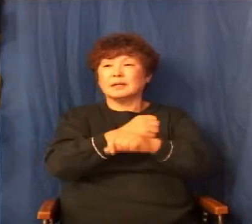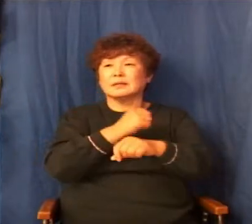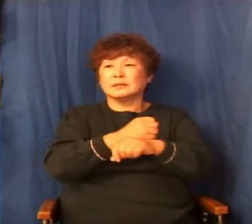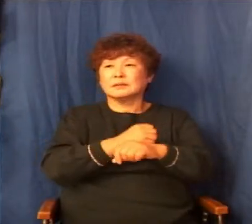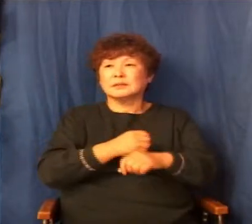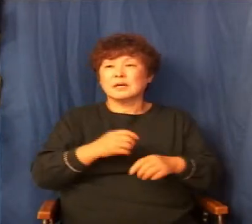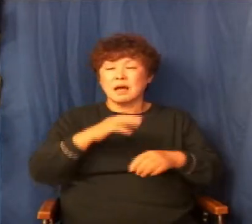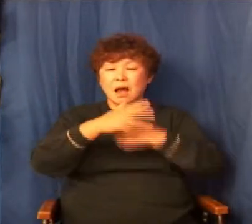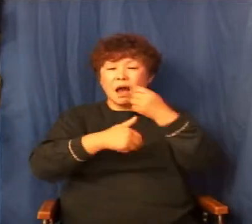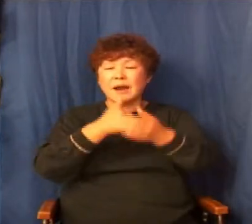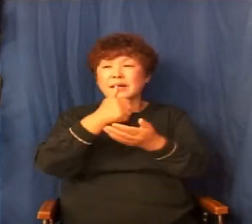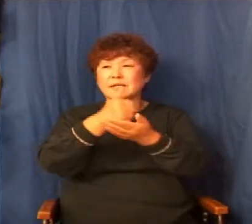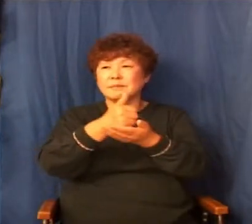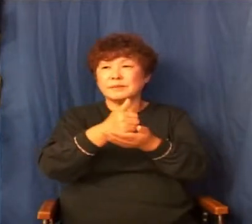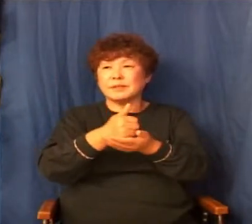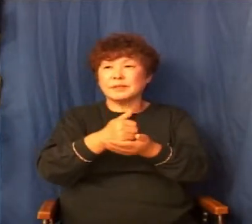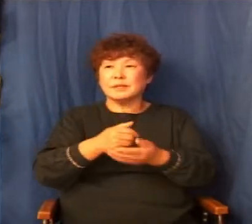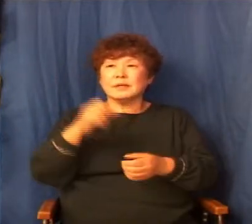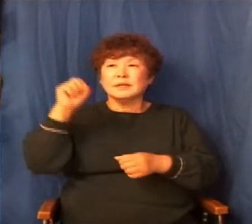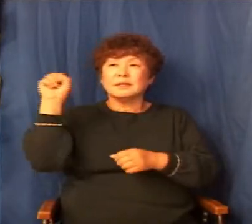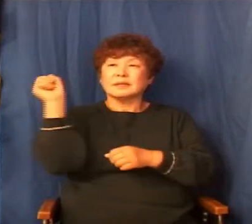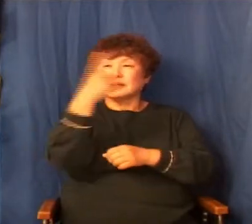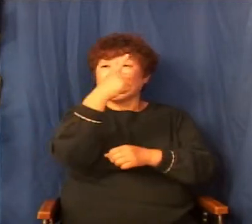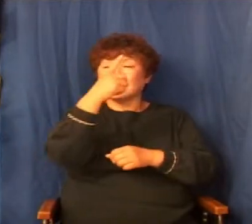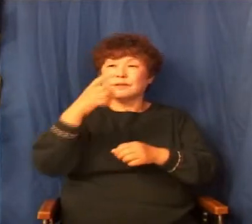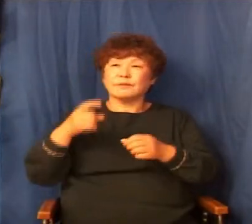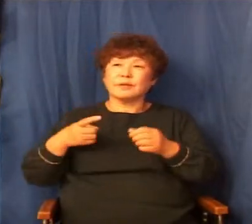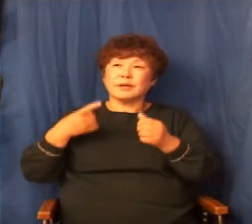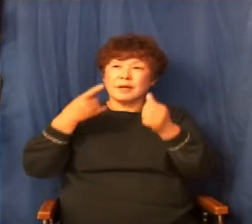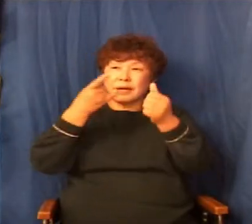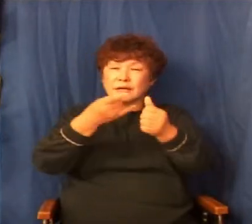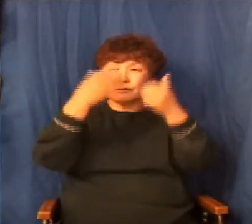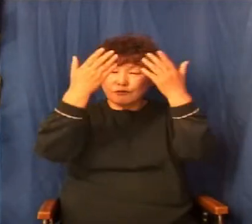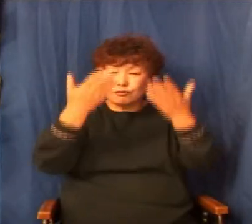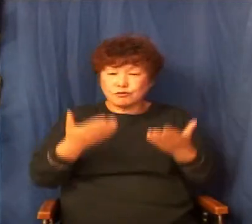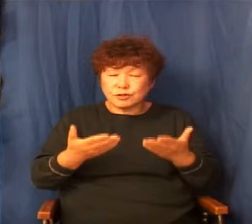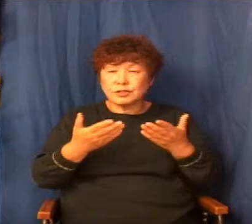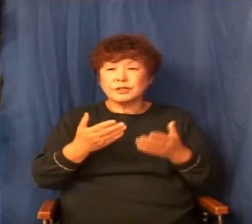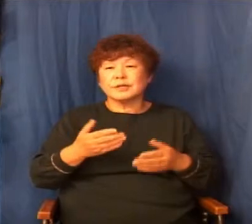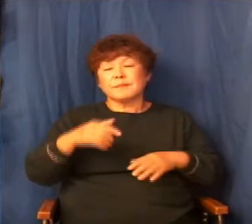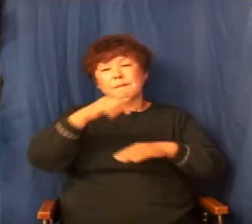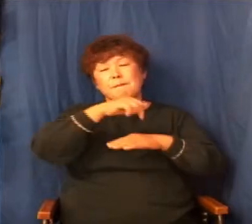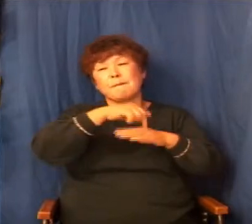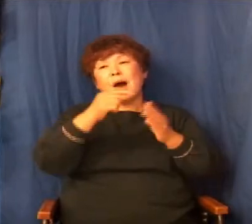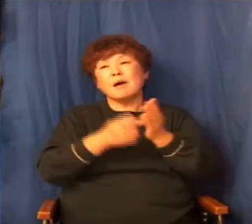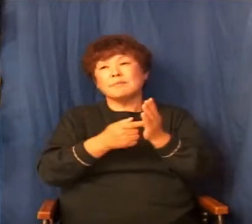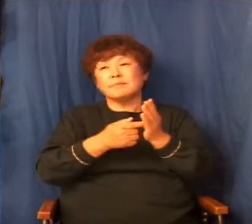개인에게 주신 말씀이거나 아니면 다윗이 가지고 있는 어떤 소신인 거예요.